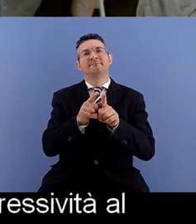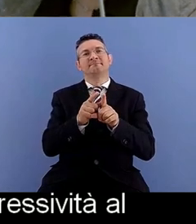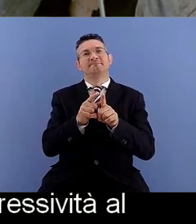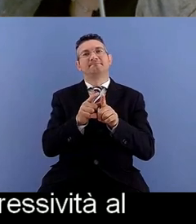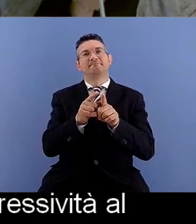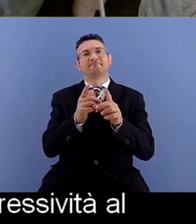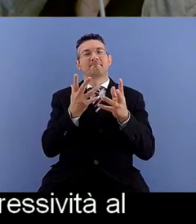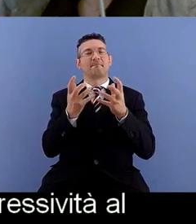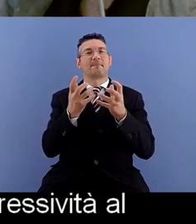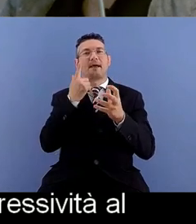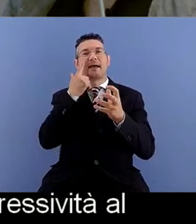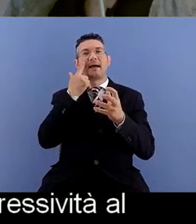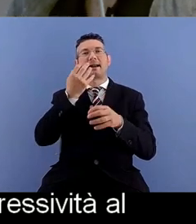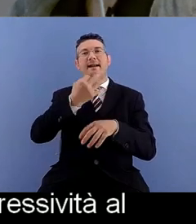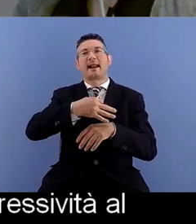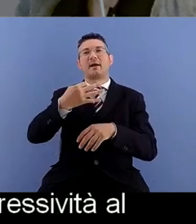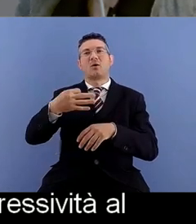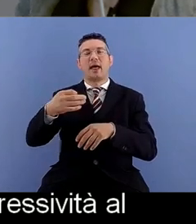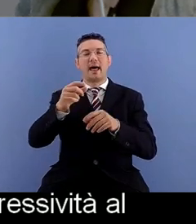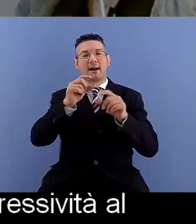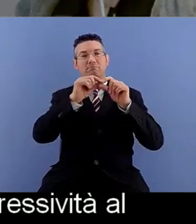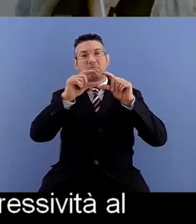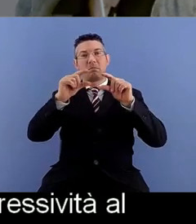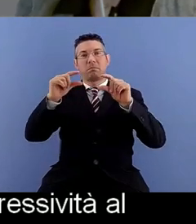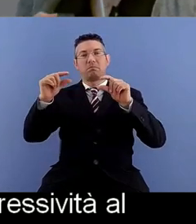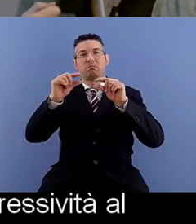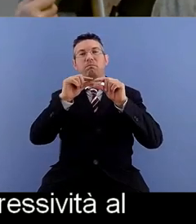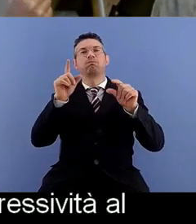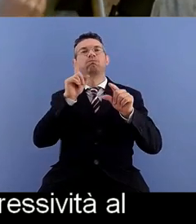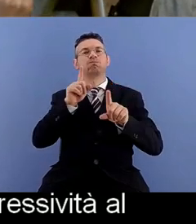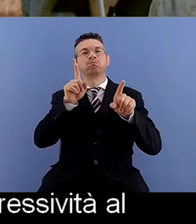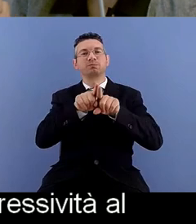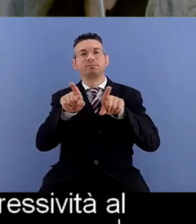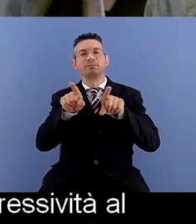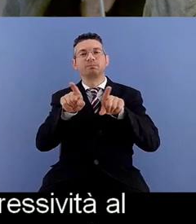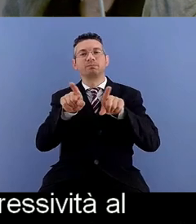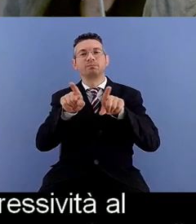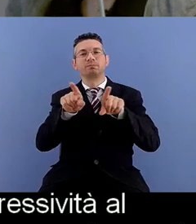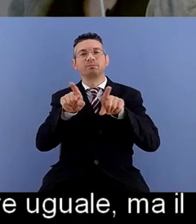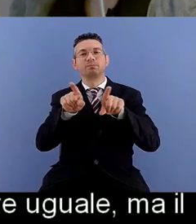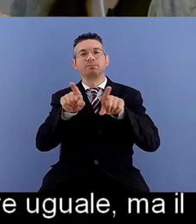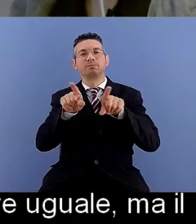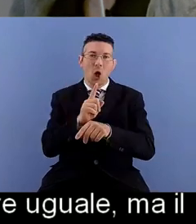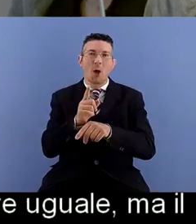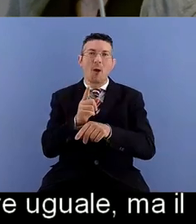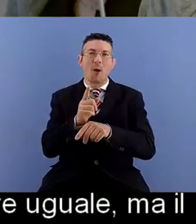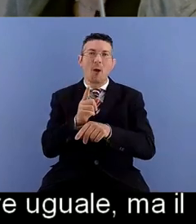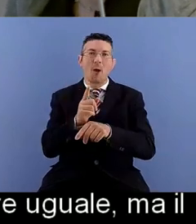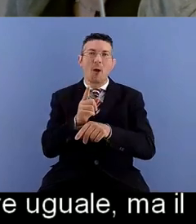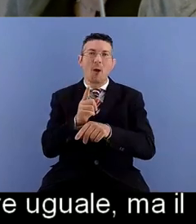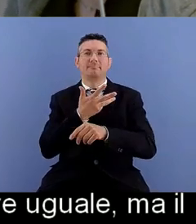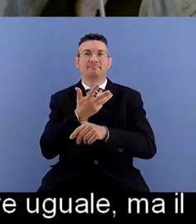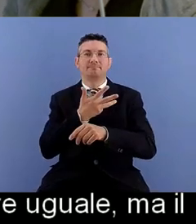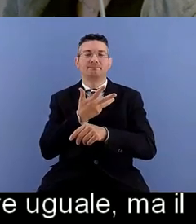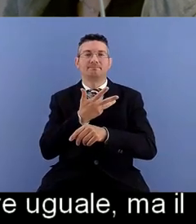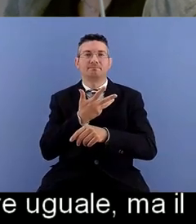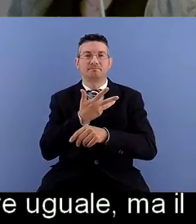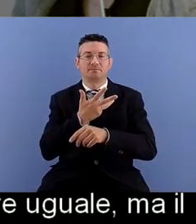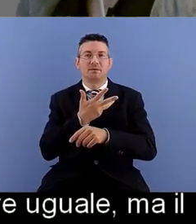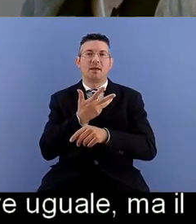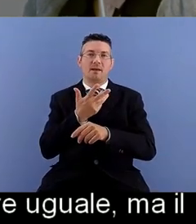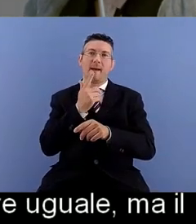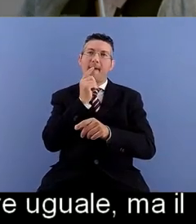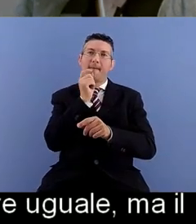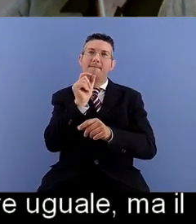regolarità ripetizione sempre uguale ma il fatto di enfatizzare alcune parole